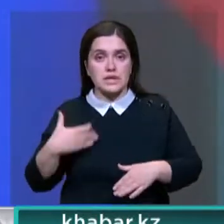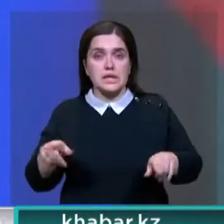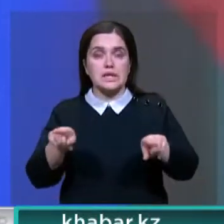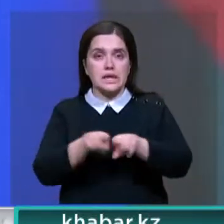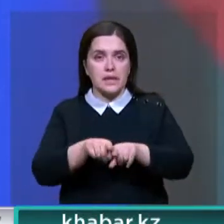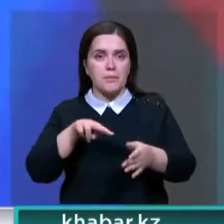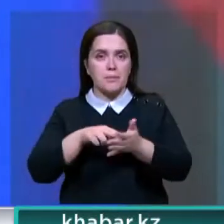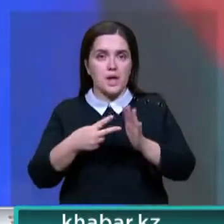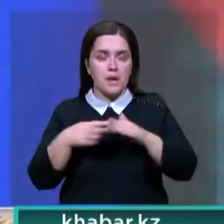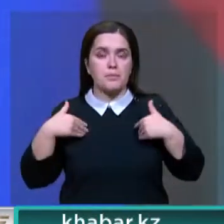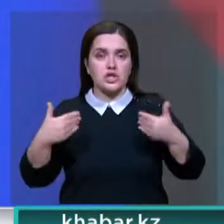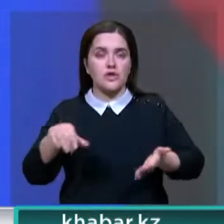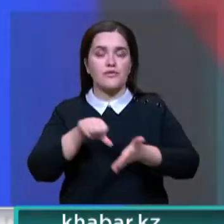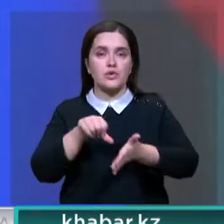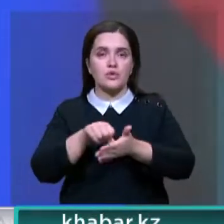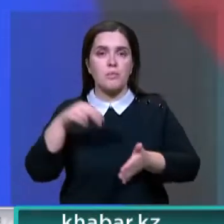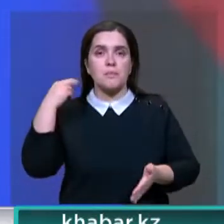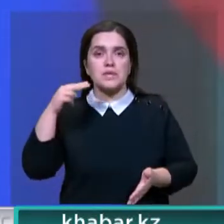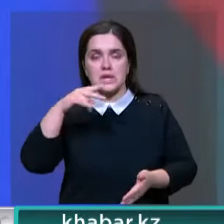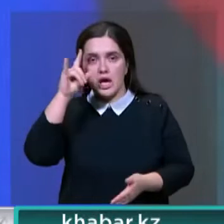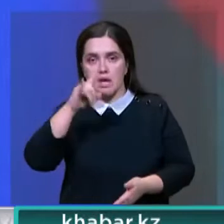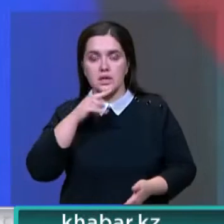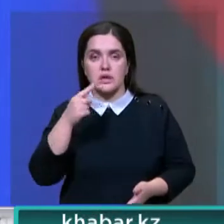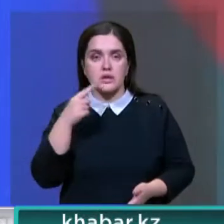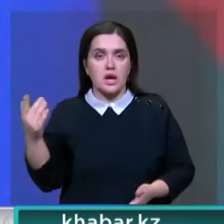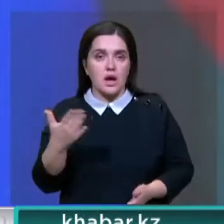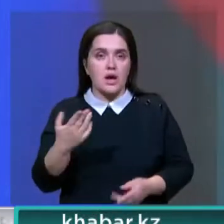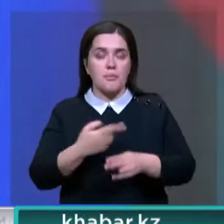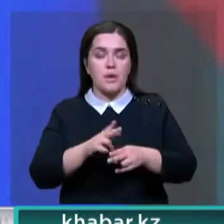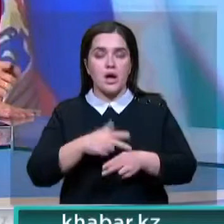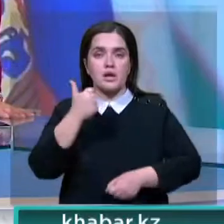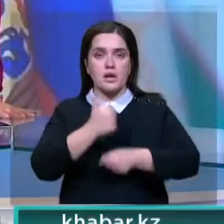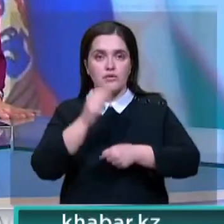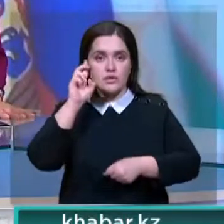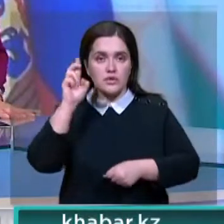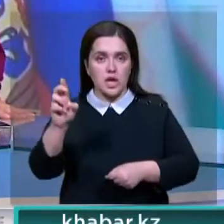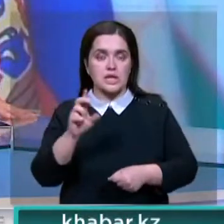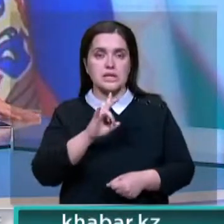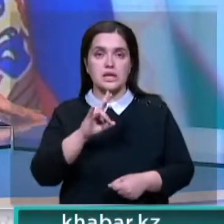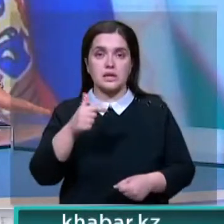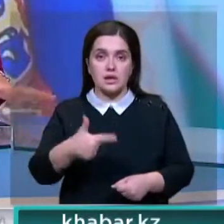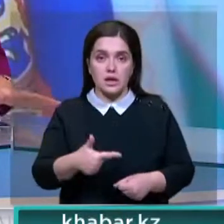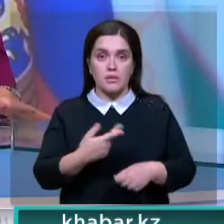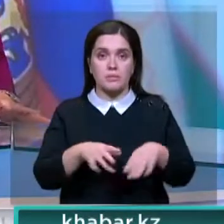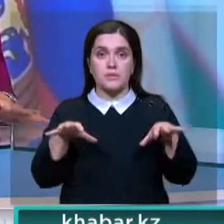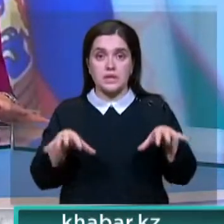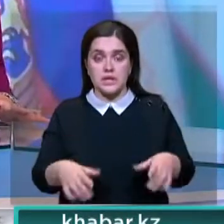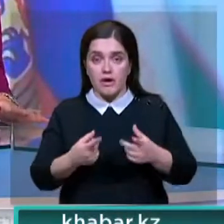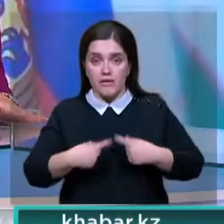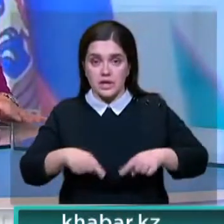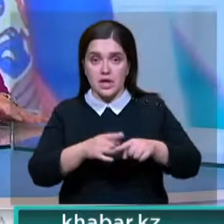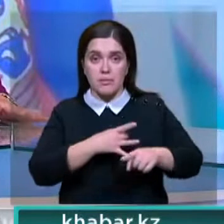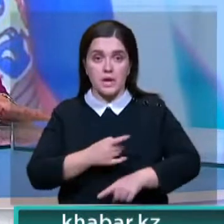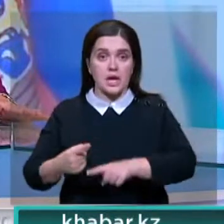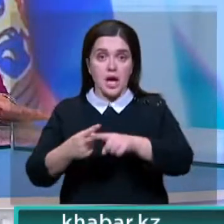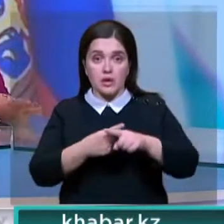сегодня выступил президент Казахстана на заседании глав Содружества независимых государств. Председательствует в организации Беларусь,